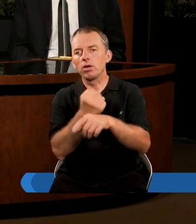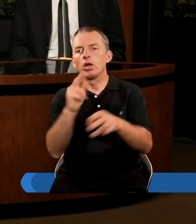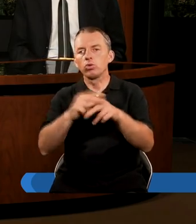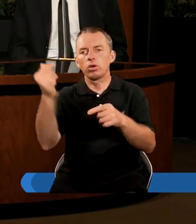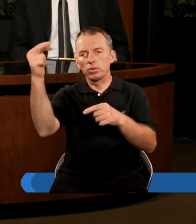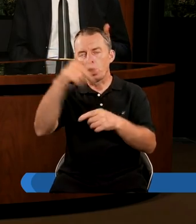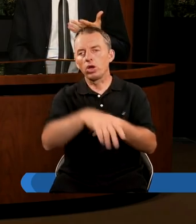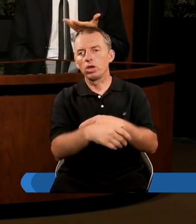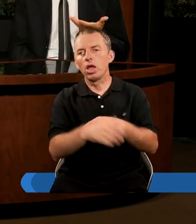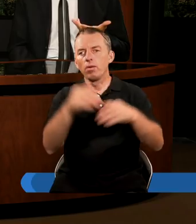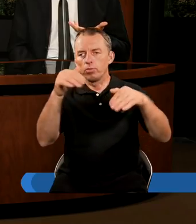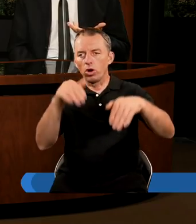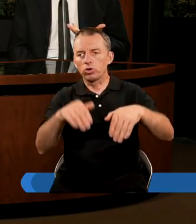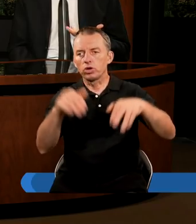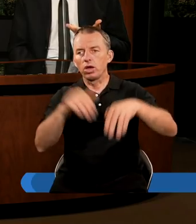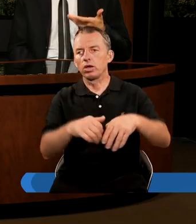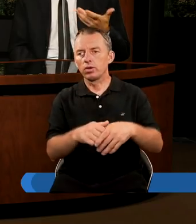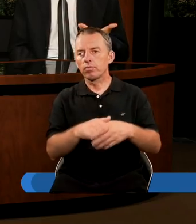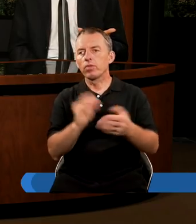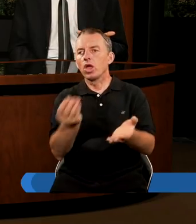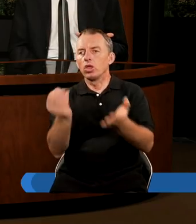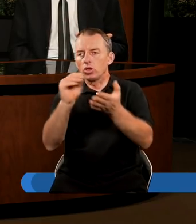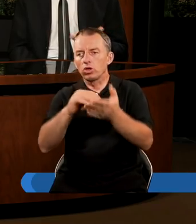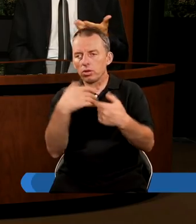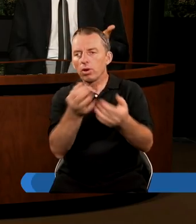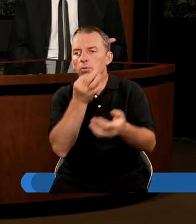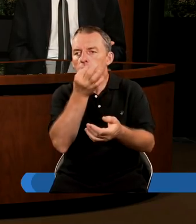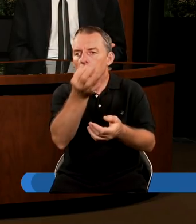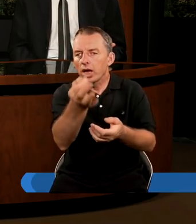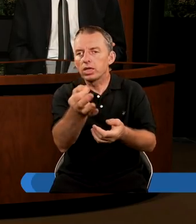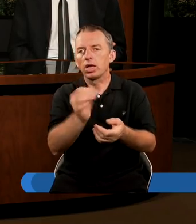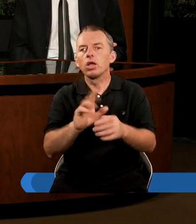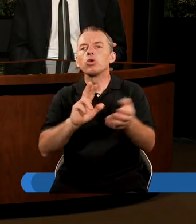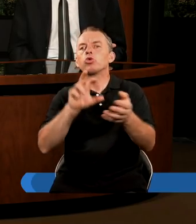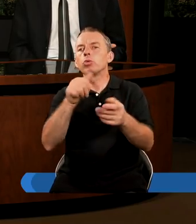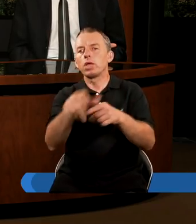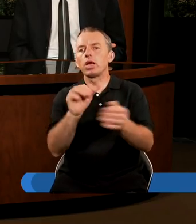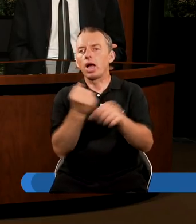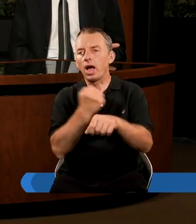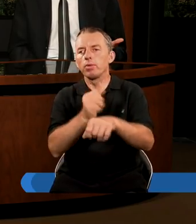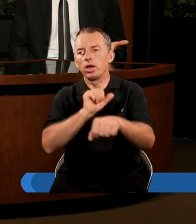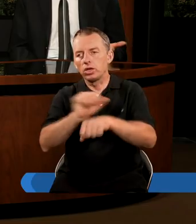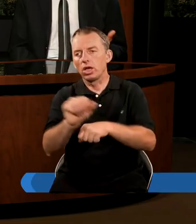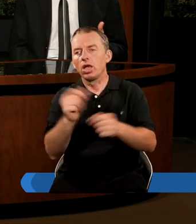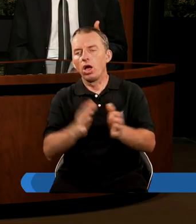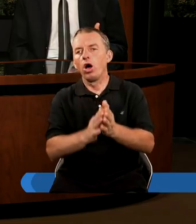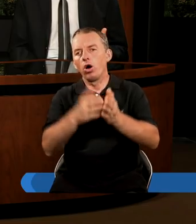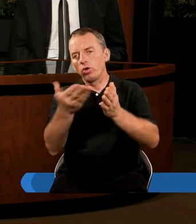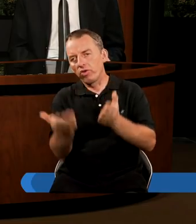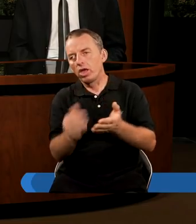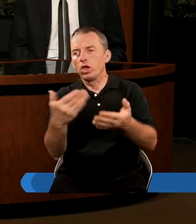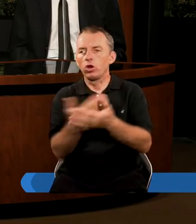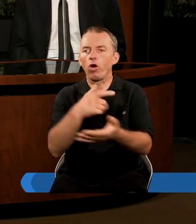który przychodzi. I możemy oczywiście zadać pierwsze pytanie, czym ten kamień jest. I kiedy otwieramy